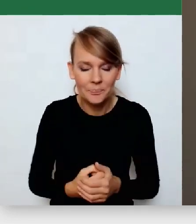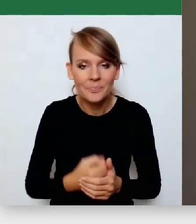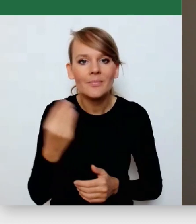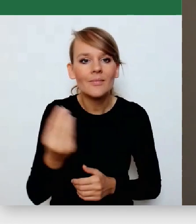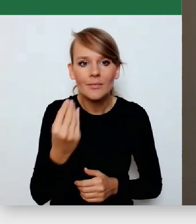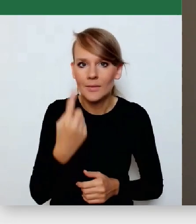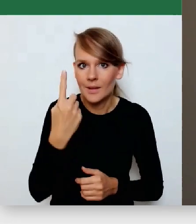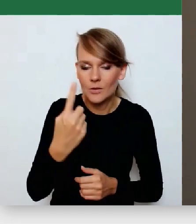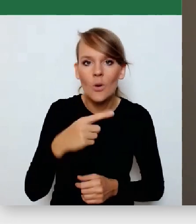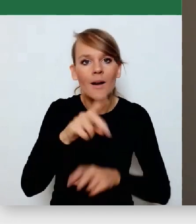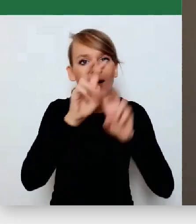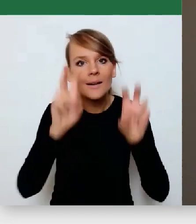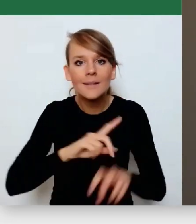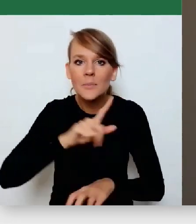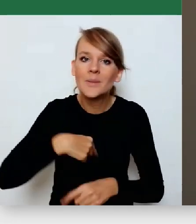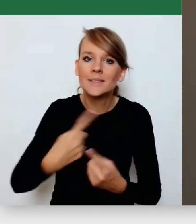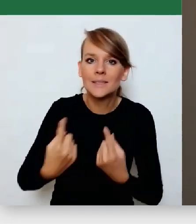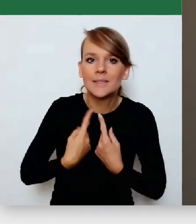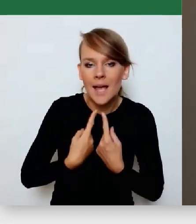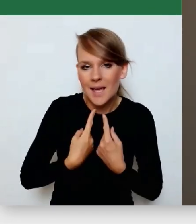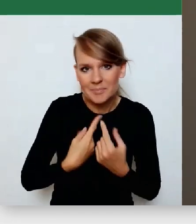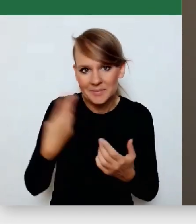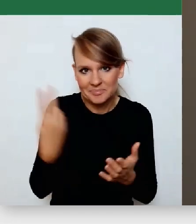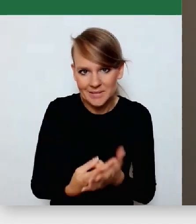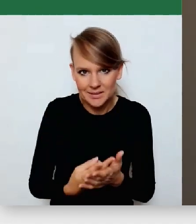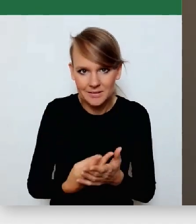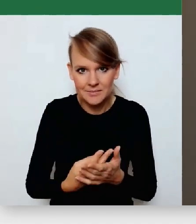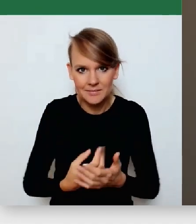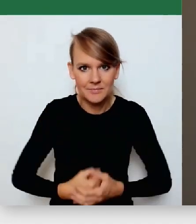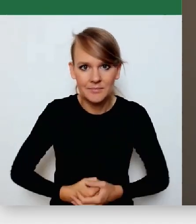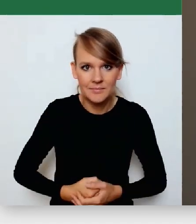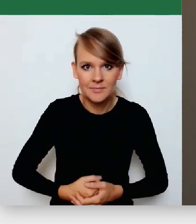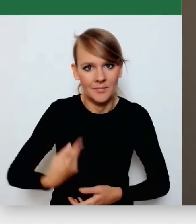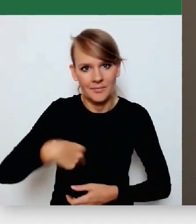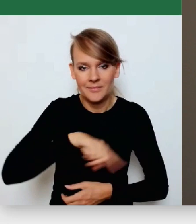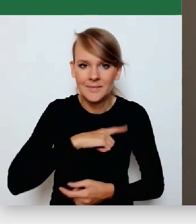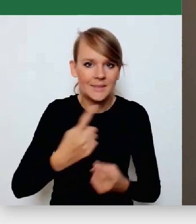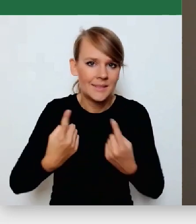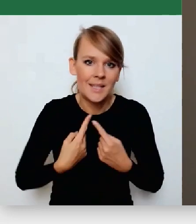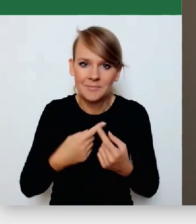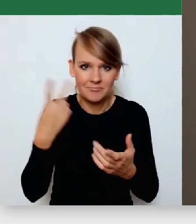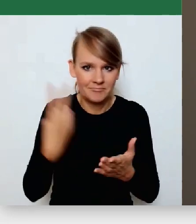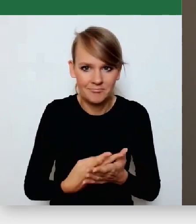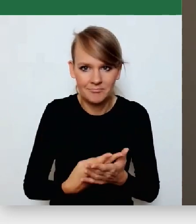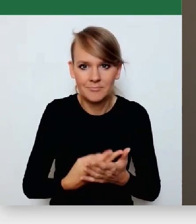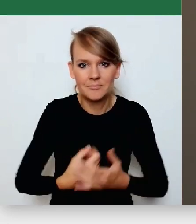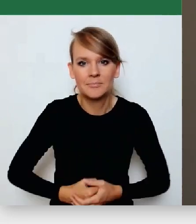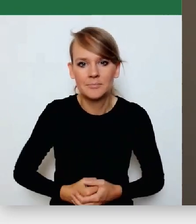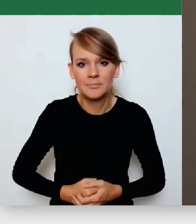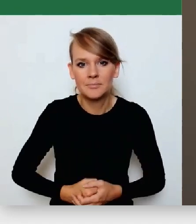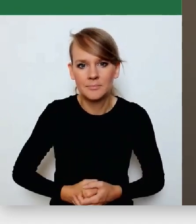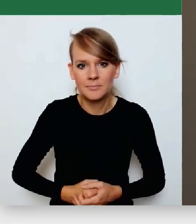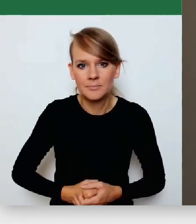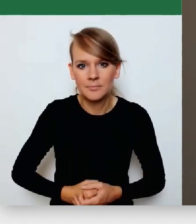też nie przejdziemy i nie damy sobie z nim rady. Nie damy sobie z nim rady, bo jeśli jest tak, że moja